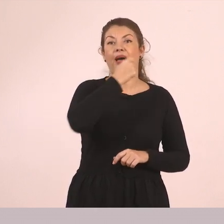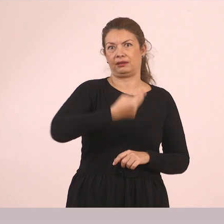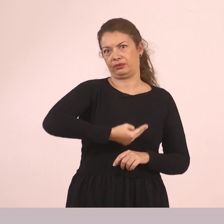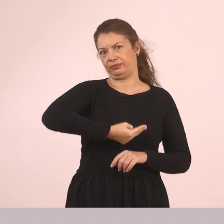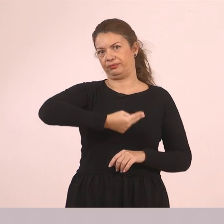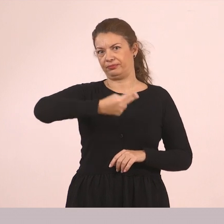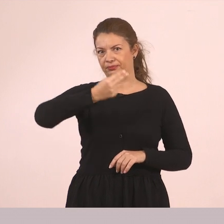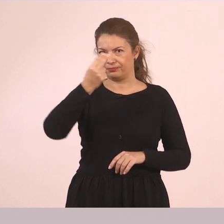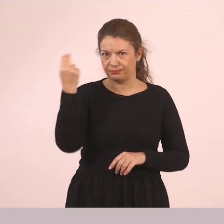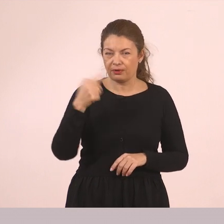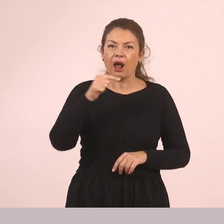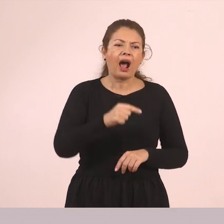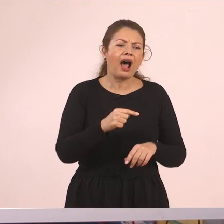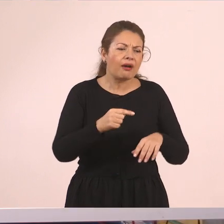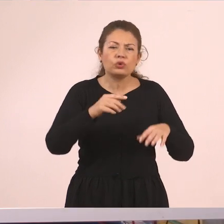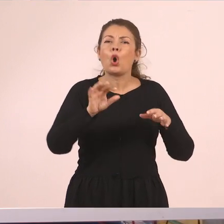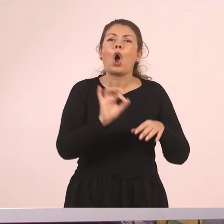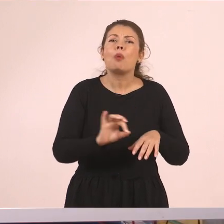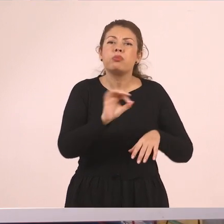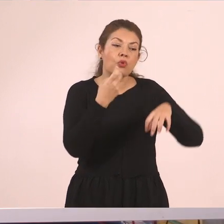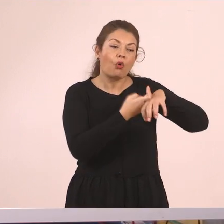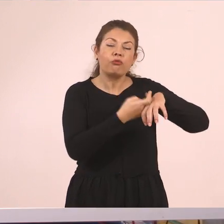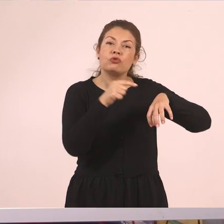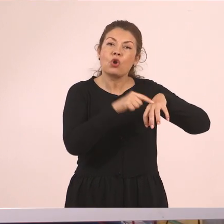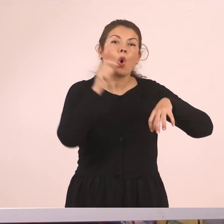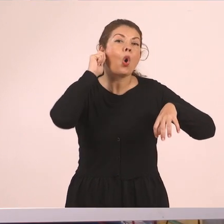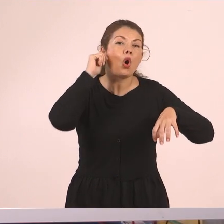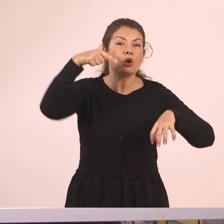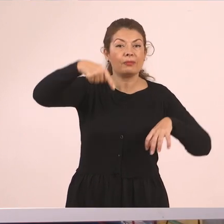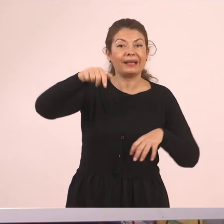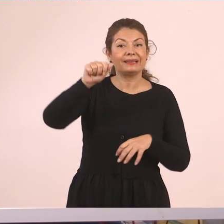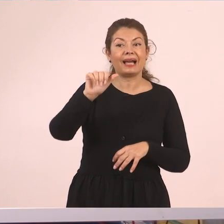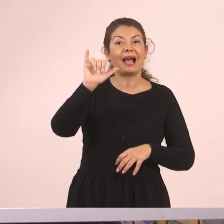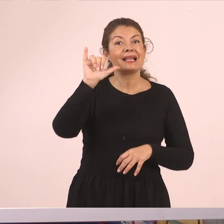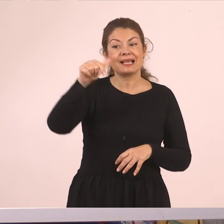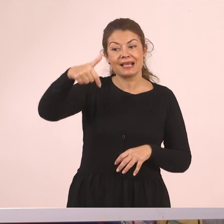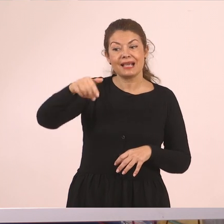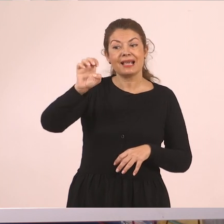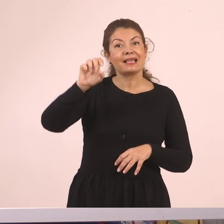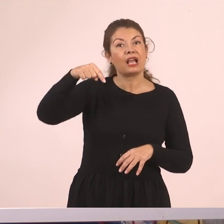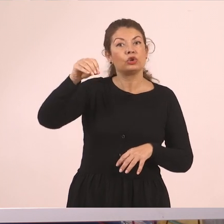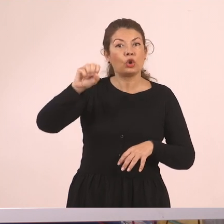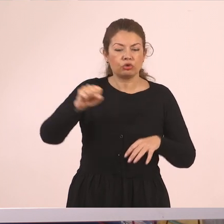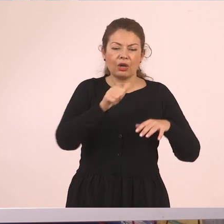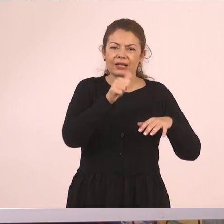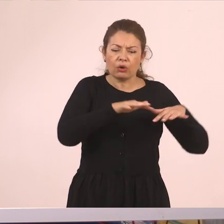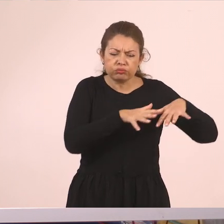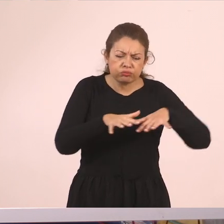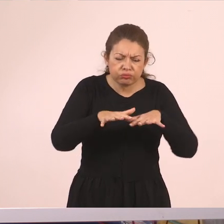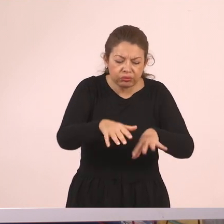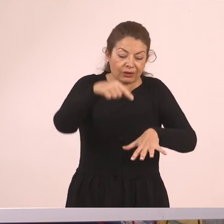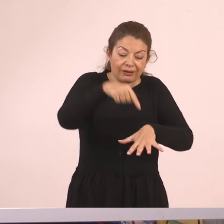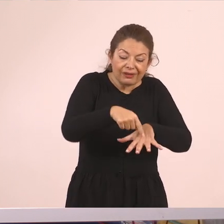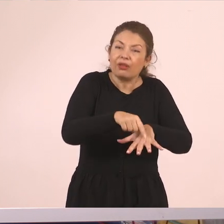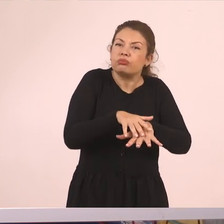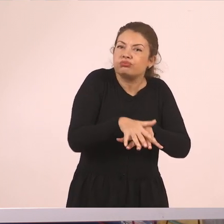Είναι αυτός που πηγάζει από το όρος Ταήγετος και είναι αυτός που εκβάλλει προς το λακωνικό κόλπο. Τα ποτάμια αυτά που